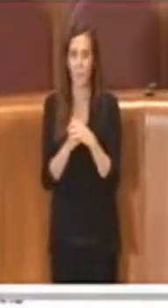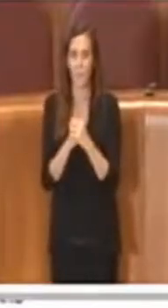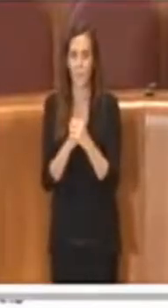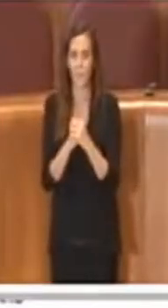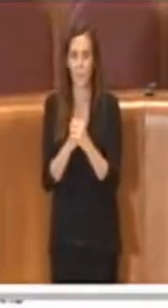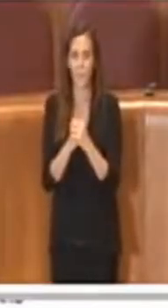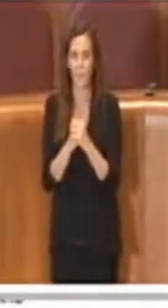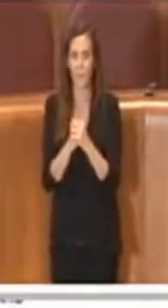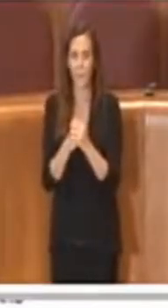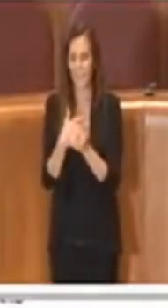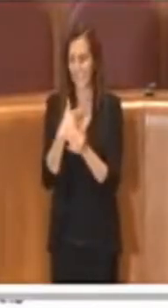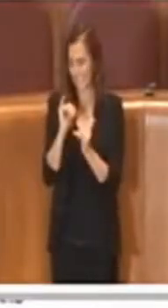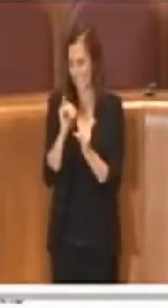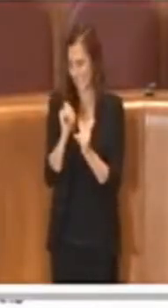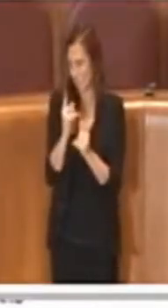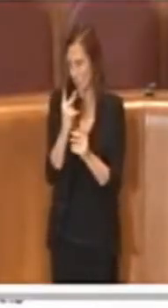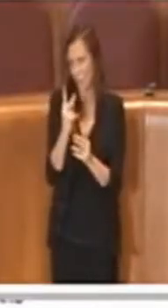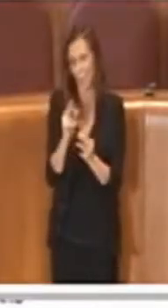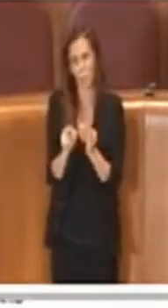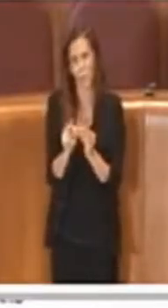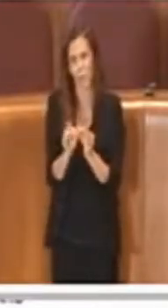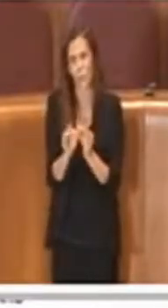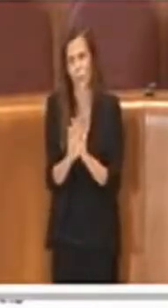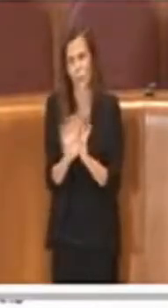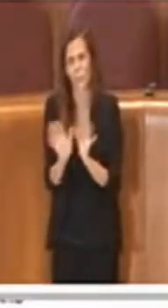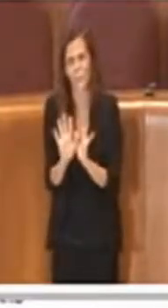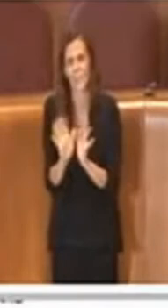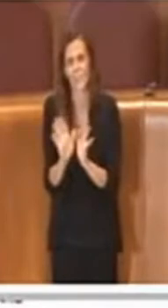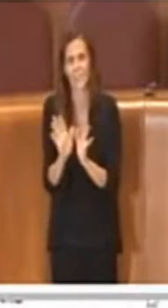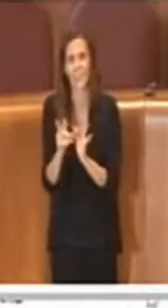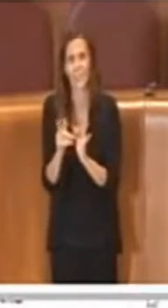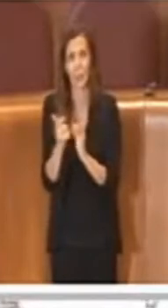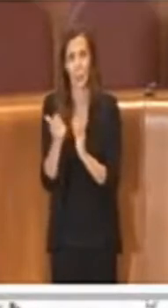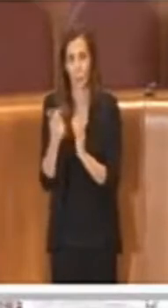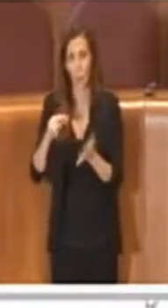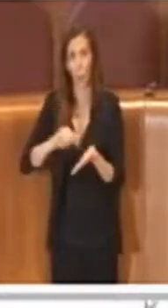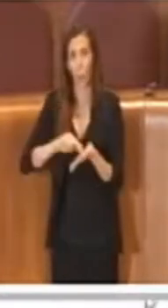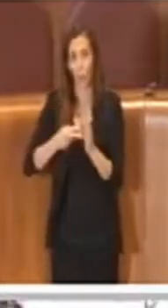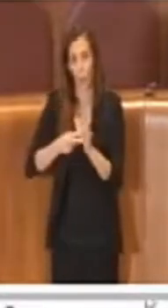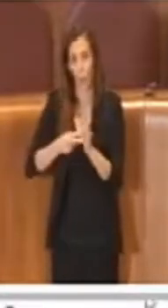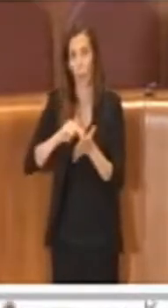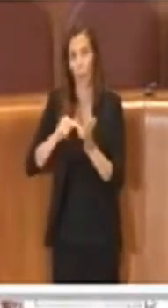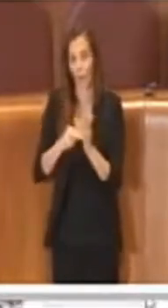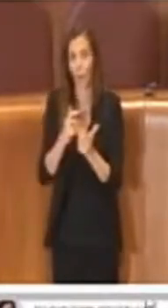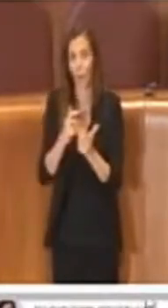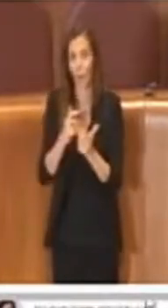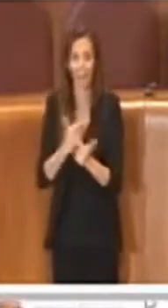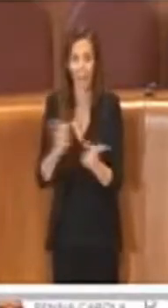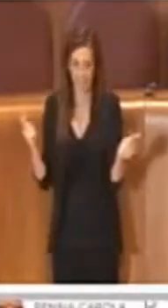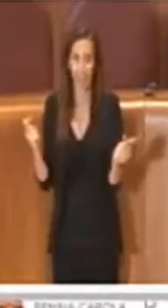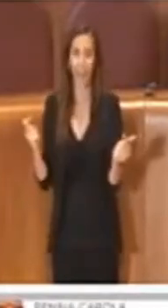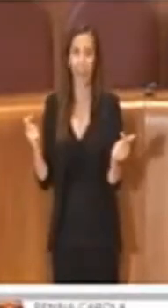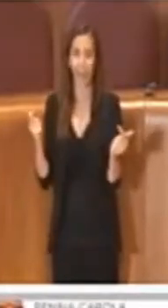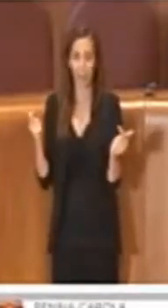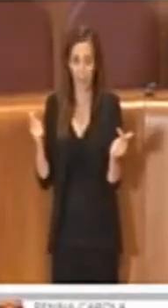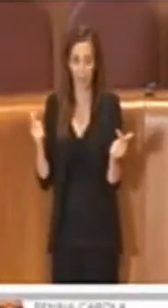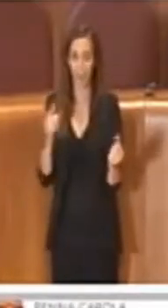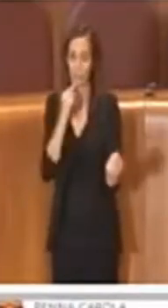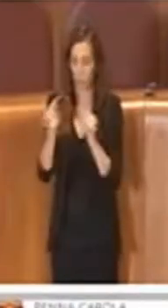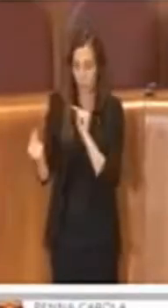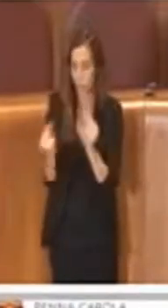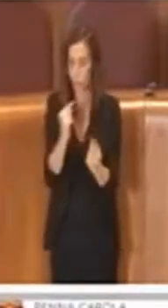Sì, rubo solo due minuti perché comunque è un problema annoso di cui abbiamo discusso varie volte in